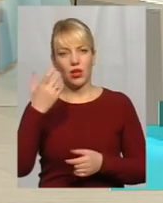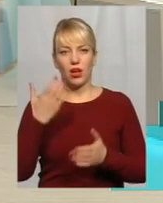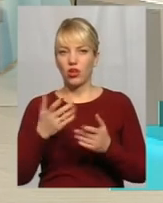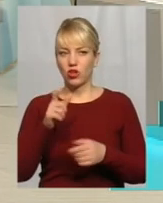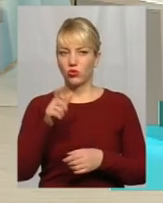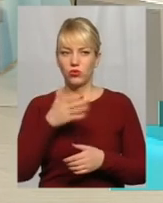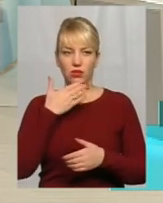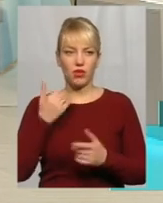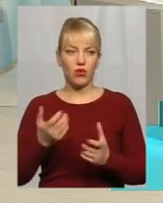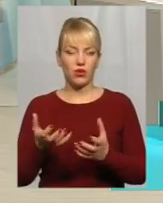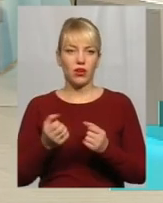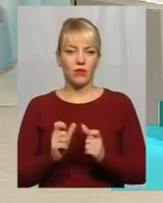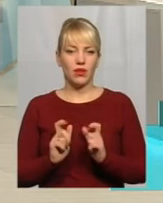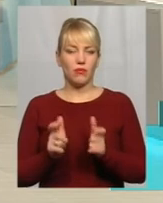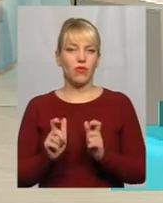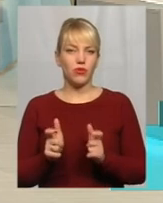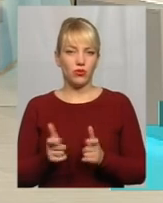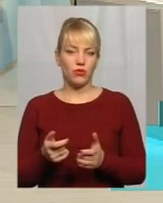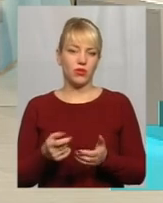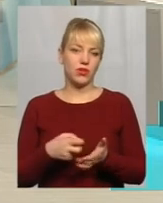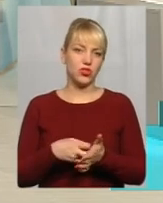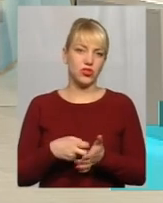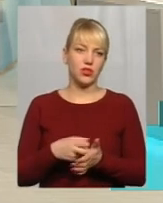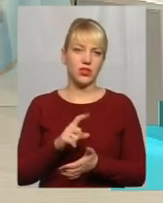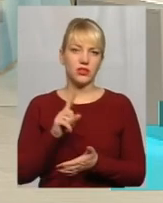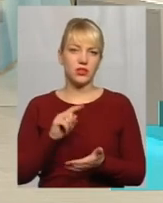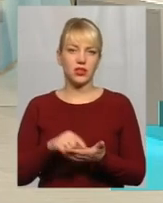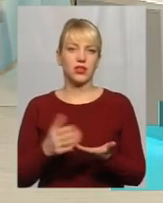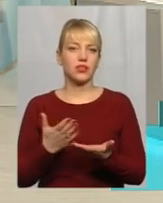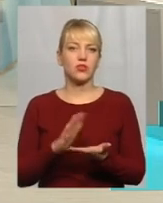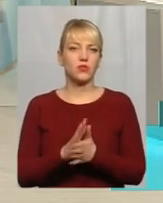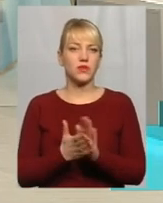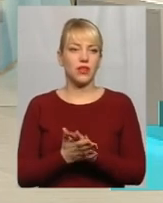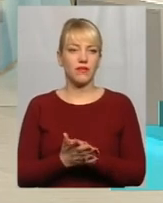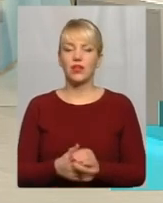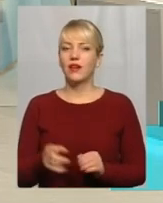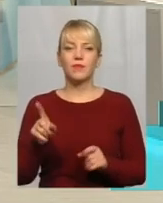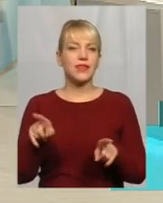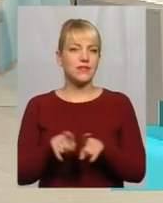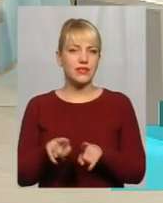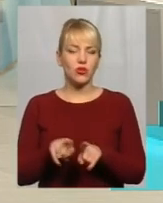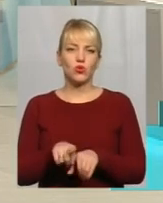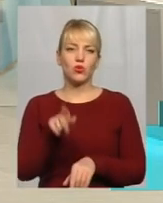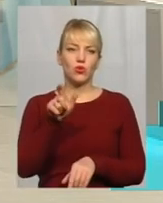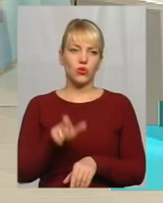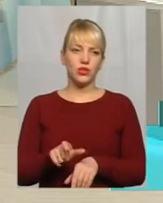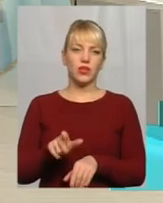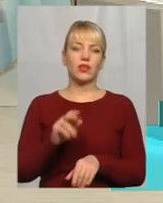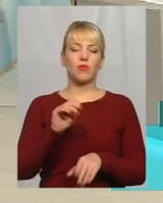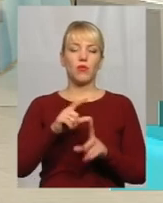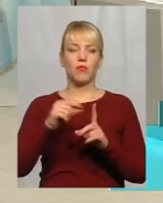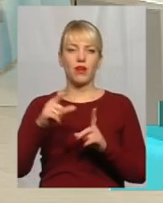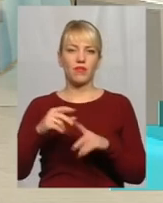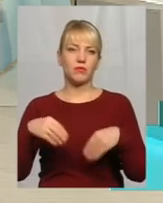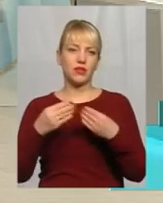отримала лист? Чи повідомлення за якихось обставин? Ну, все одно людина там по правилам надання послуг